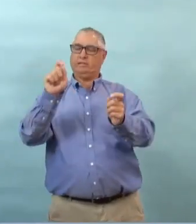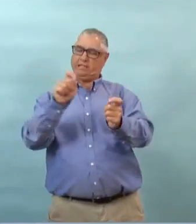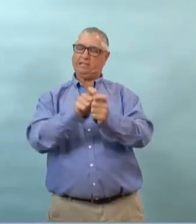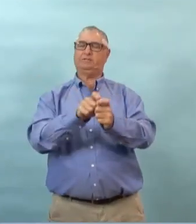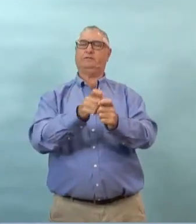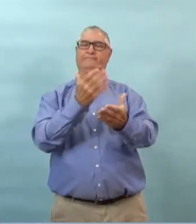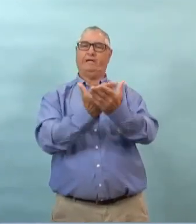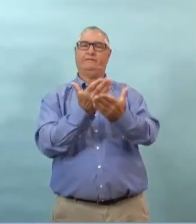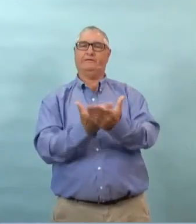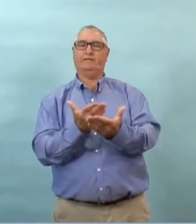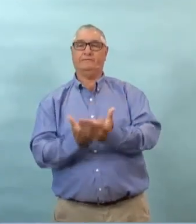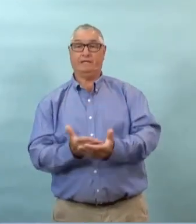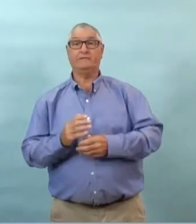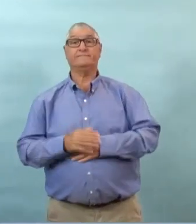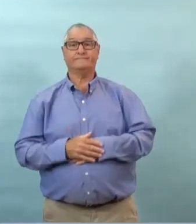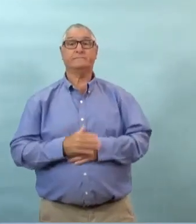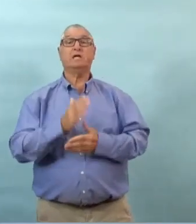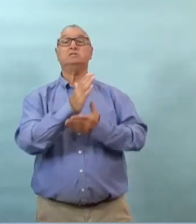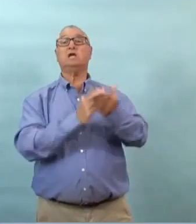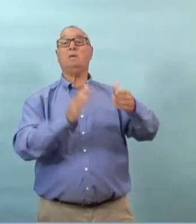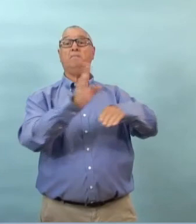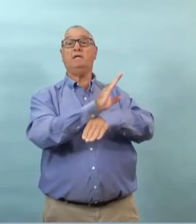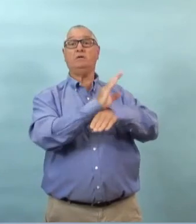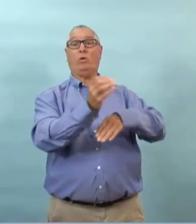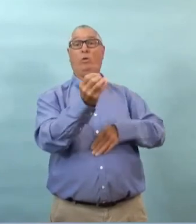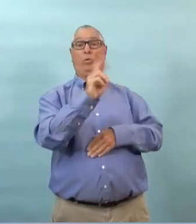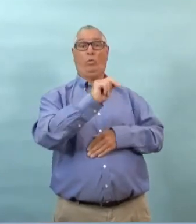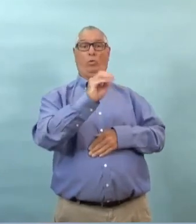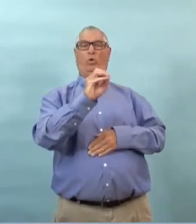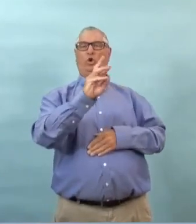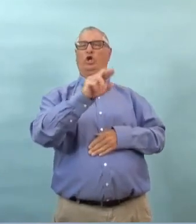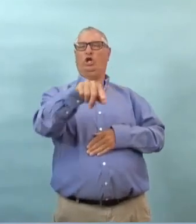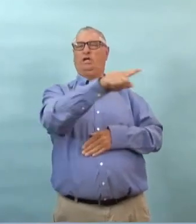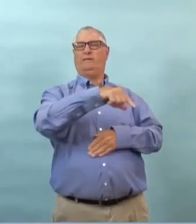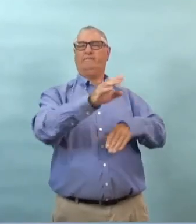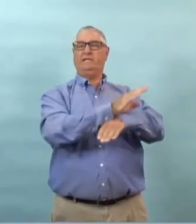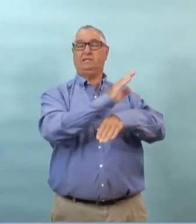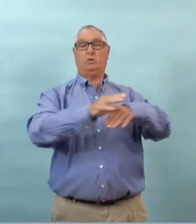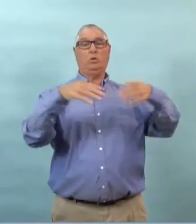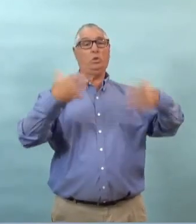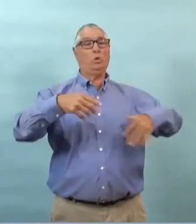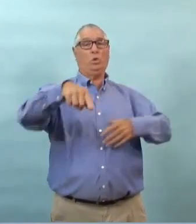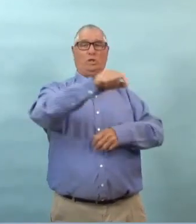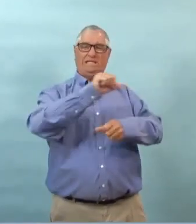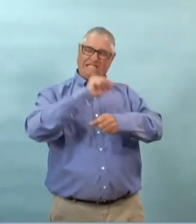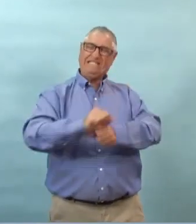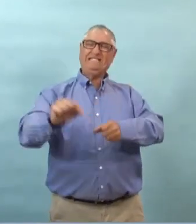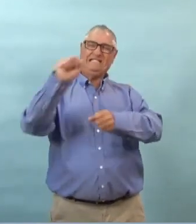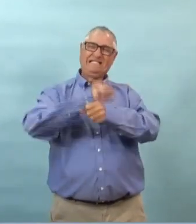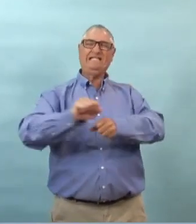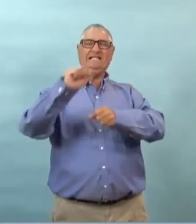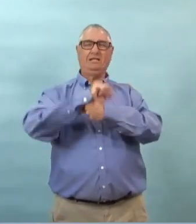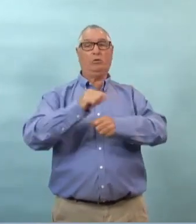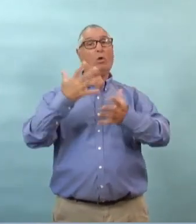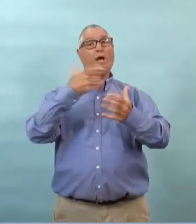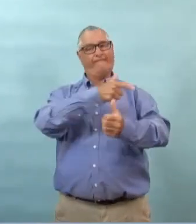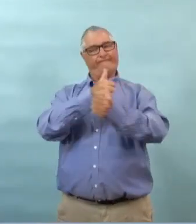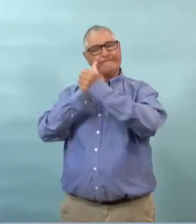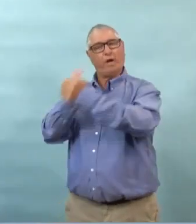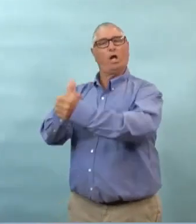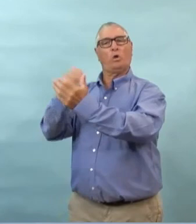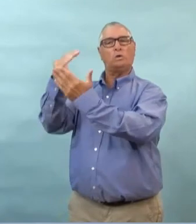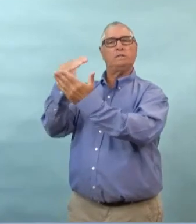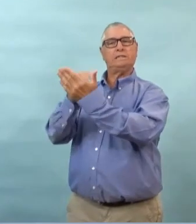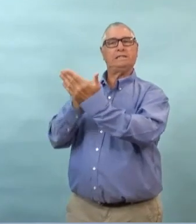majorité des cas les propriétaires d'entreprises les propriétaires de services travaillent vraiment fort à